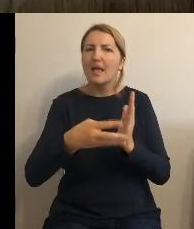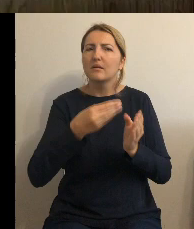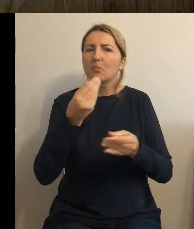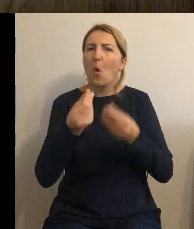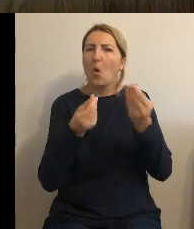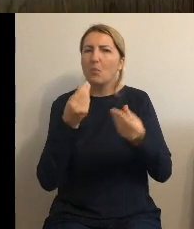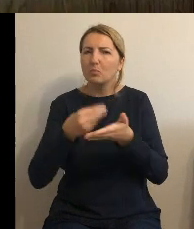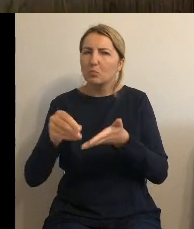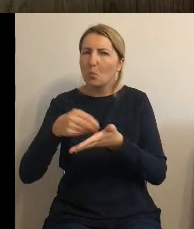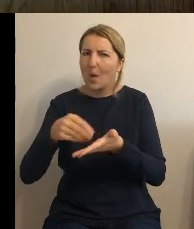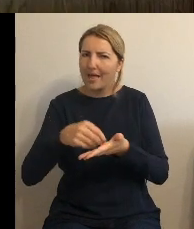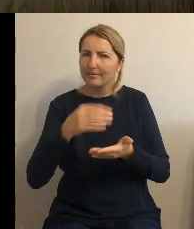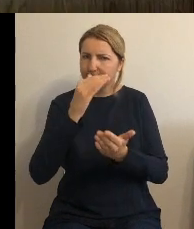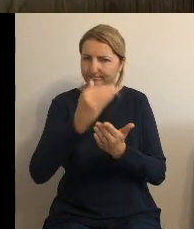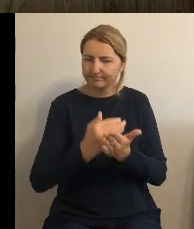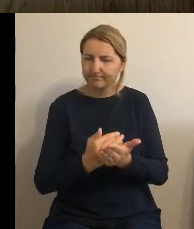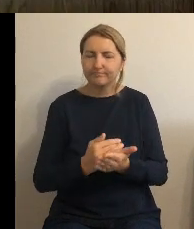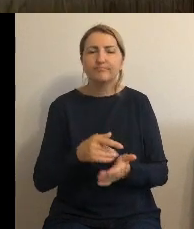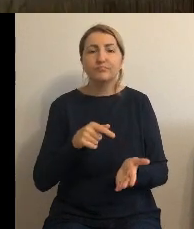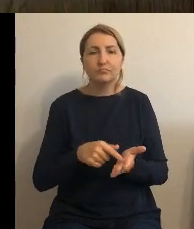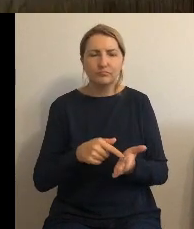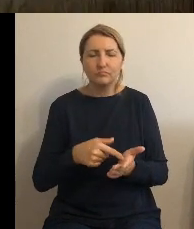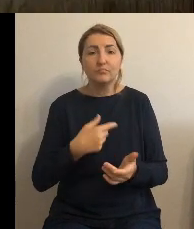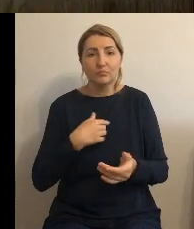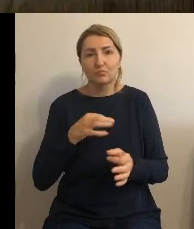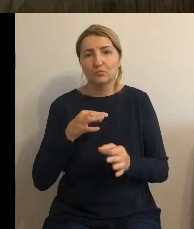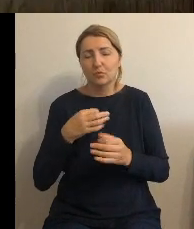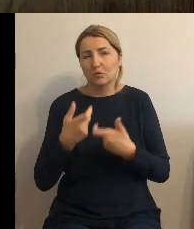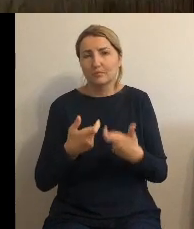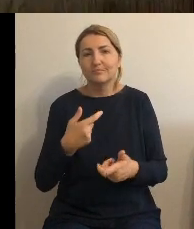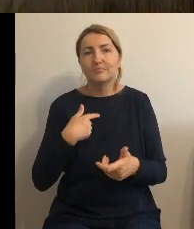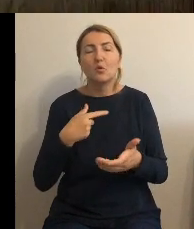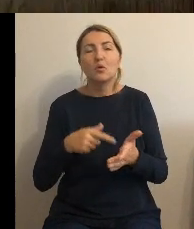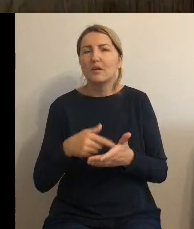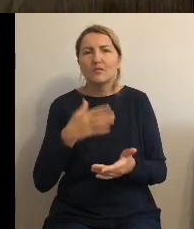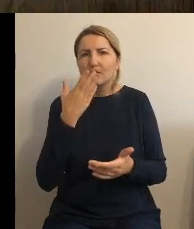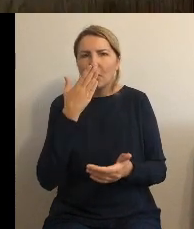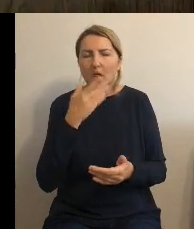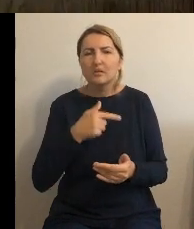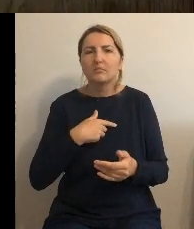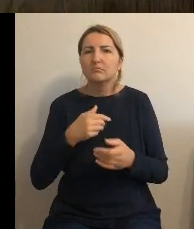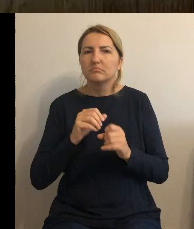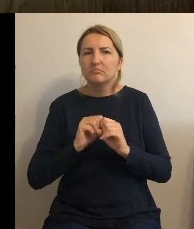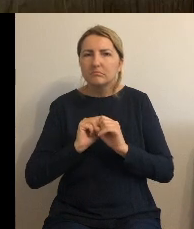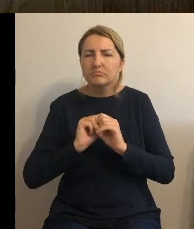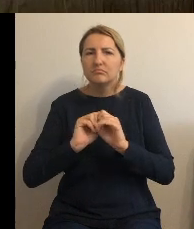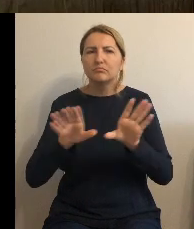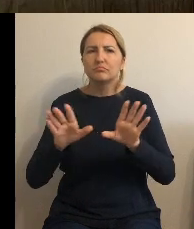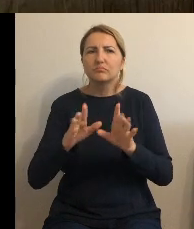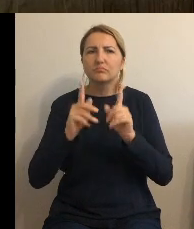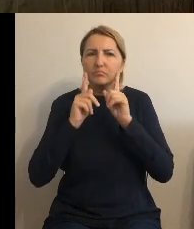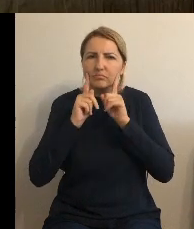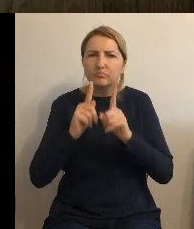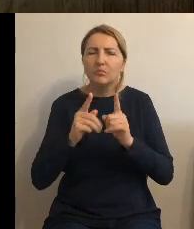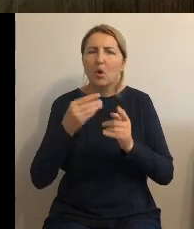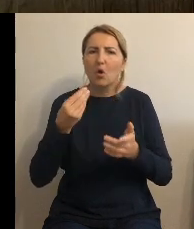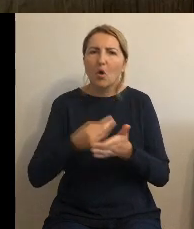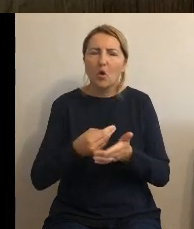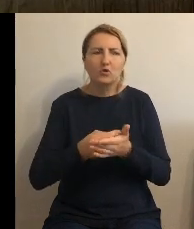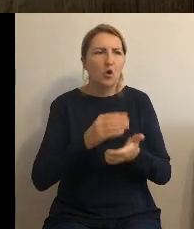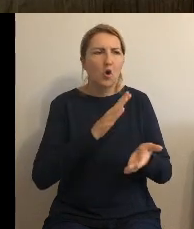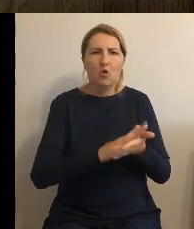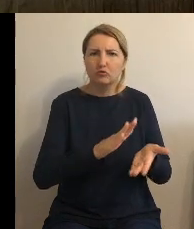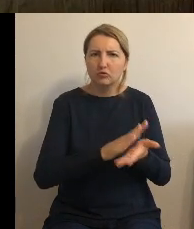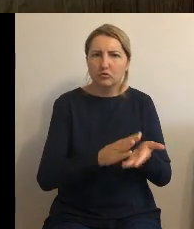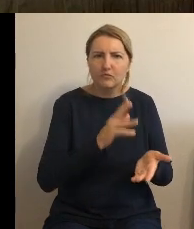polega to na tym że my przedstawiamy rzeczywiste koszty oczyszczania ścieków produkcji wody